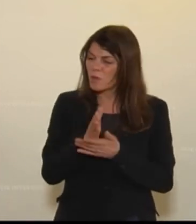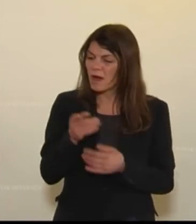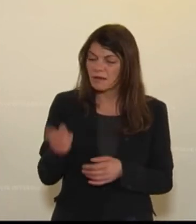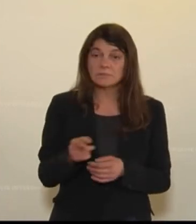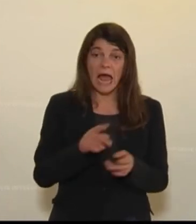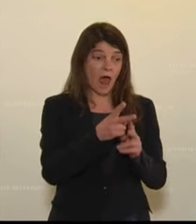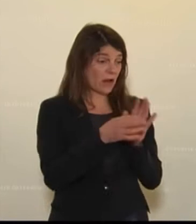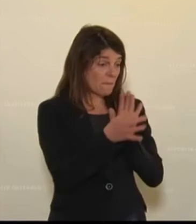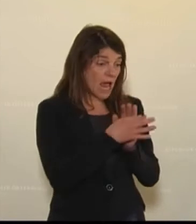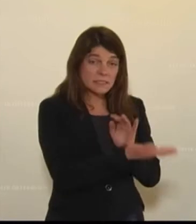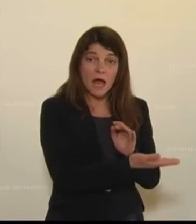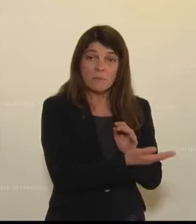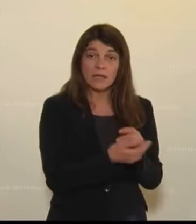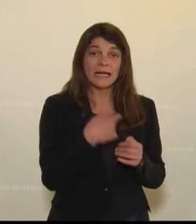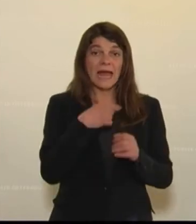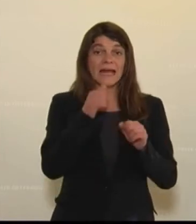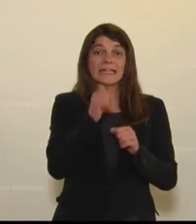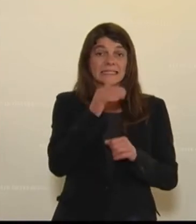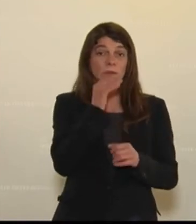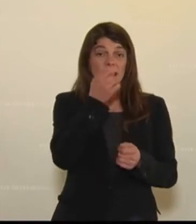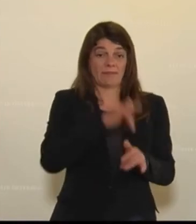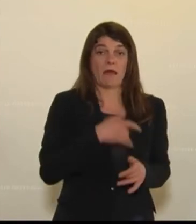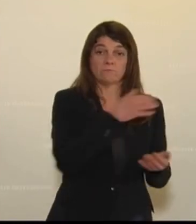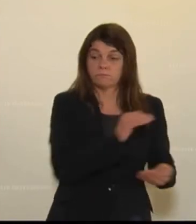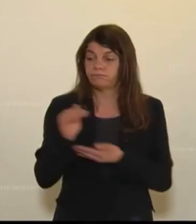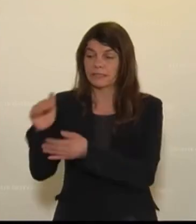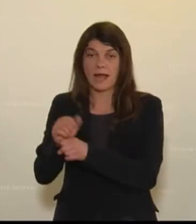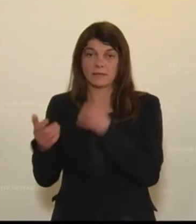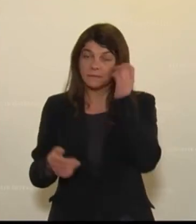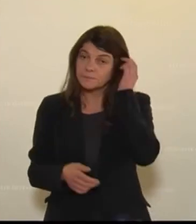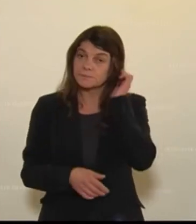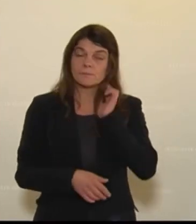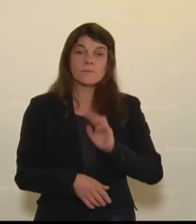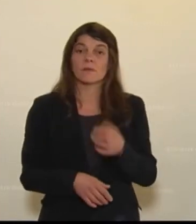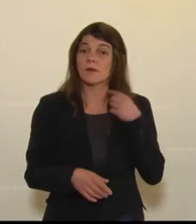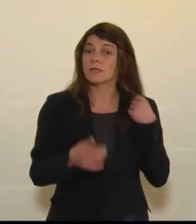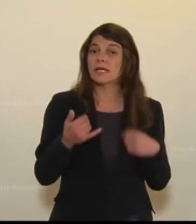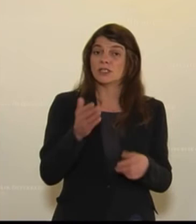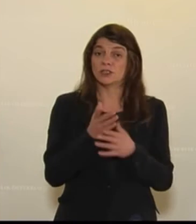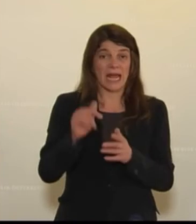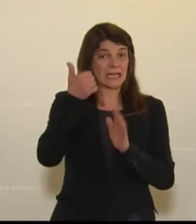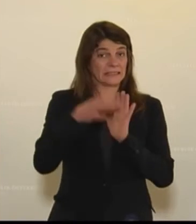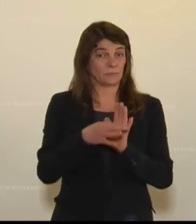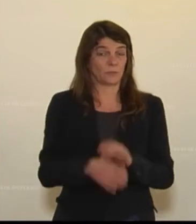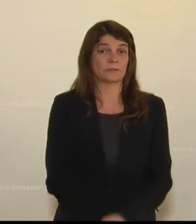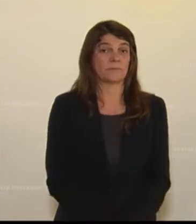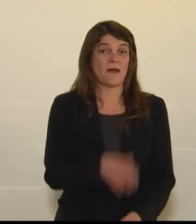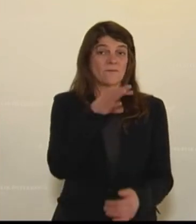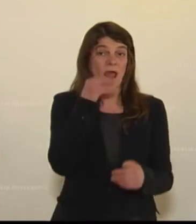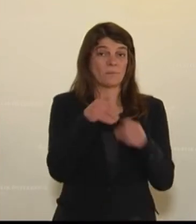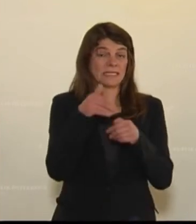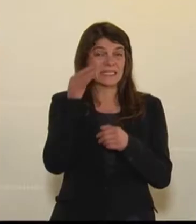anderen Maßnahmen wiederum nicht ausreichend Geld in die Hand nehmen kann. Und da komme ich schon zu einem ersten Punkt, Frau